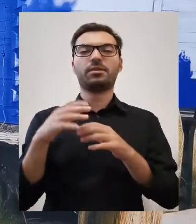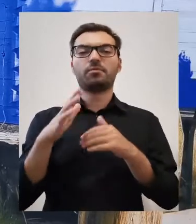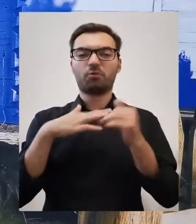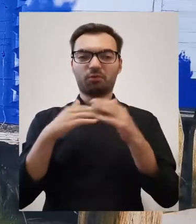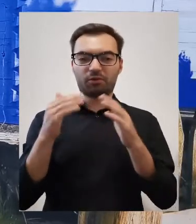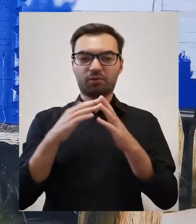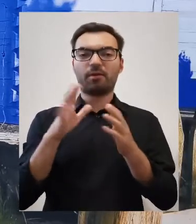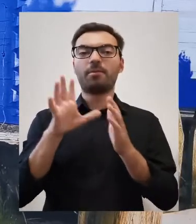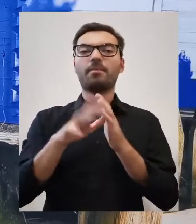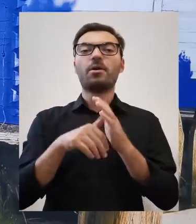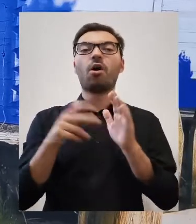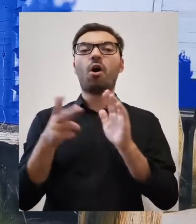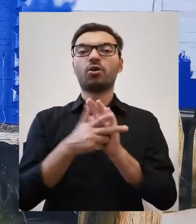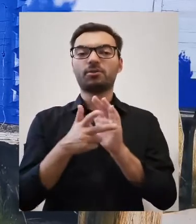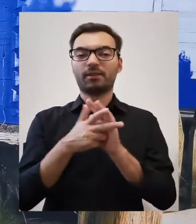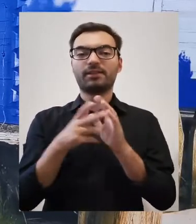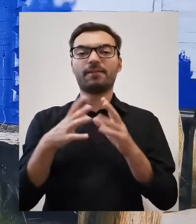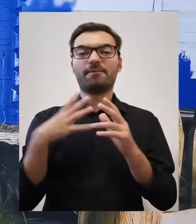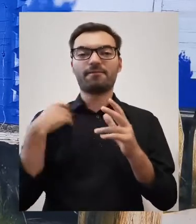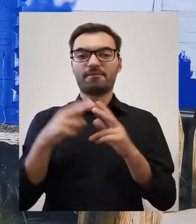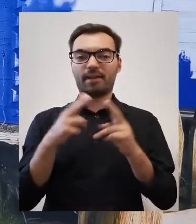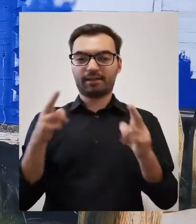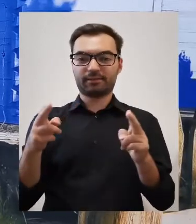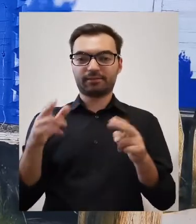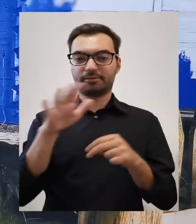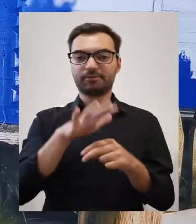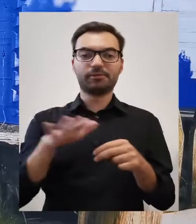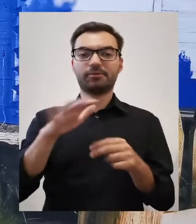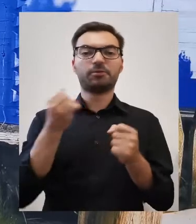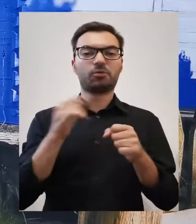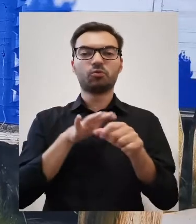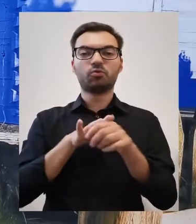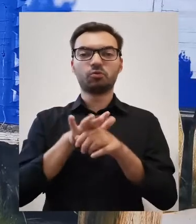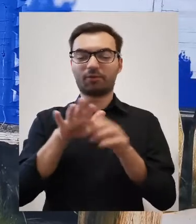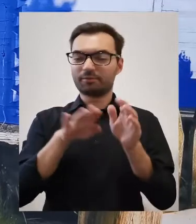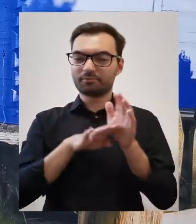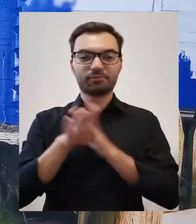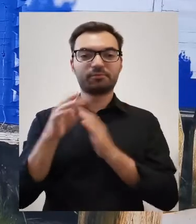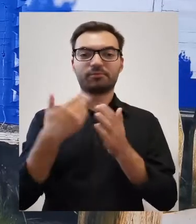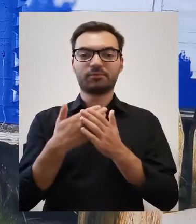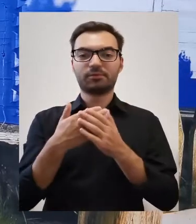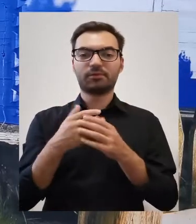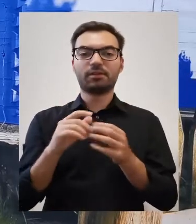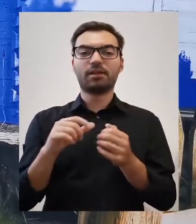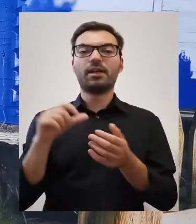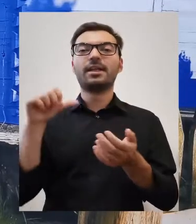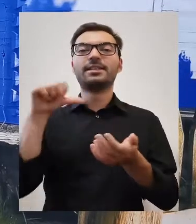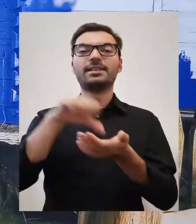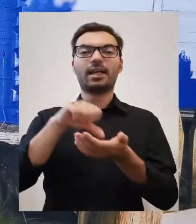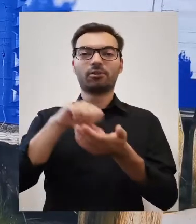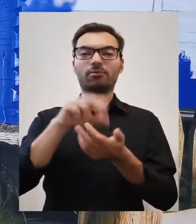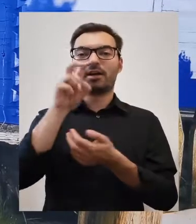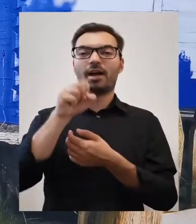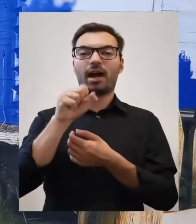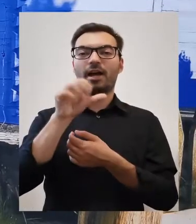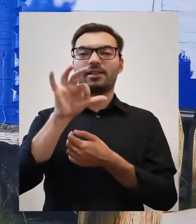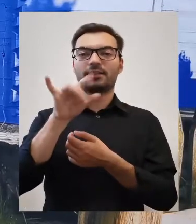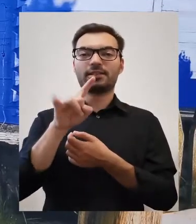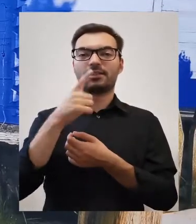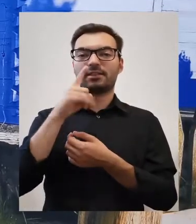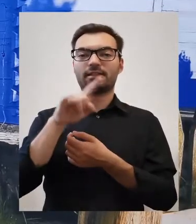XIX miasteczko zasłynęło, ponieważ stało się centrum chasydyzmu